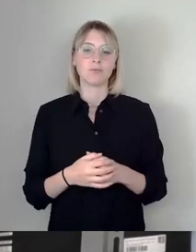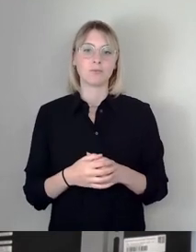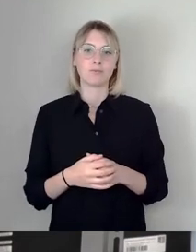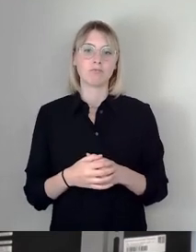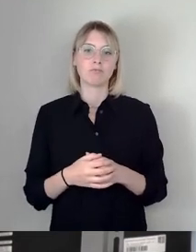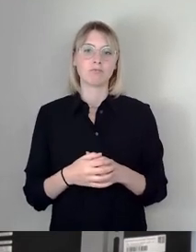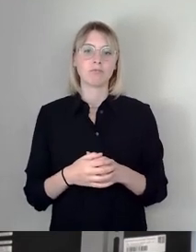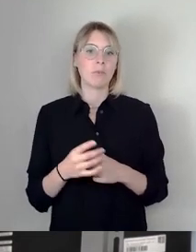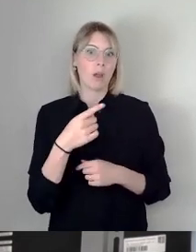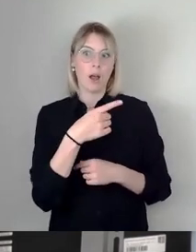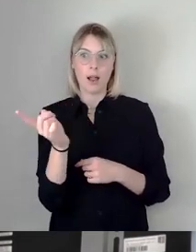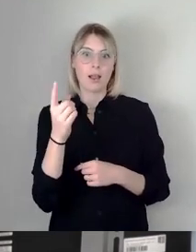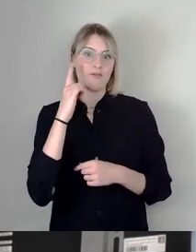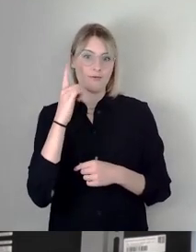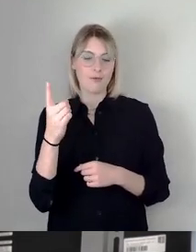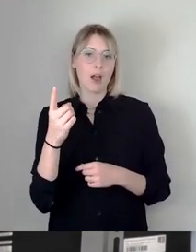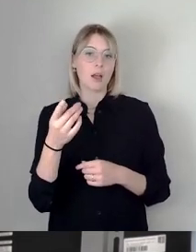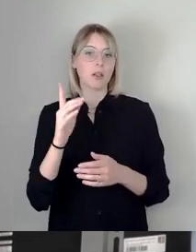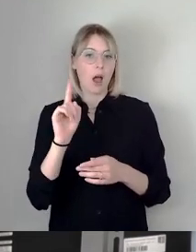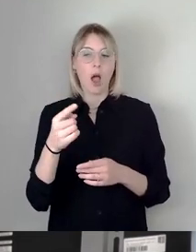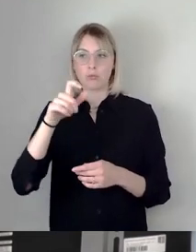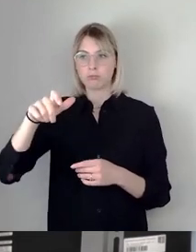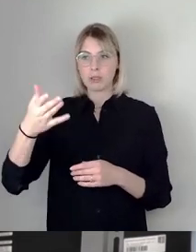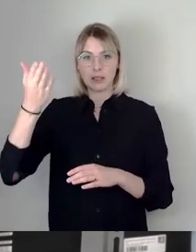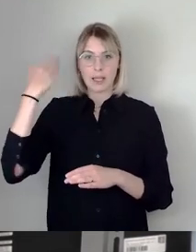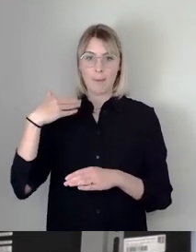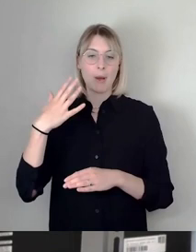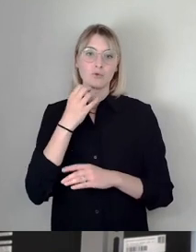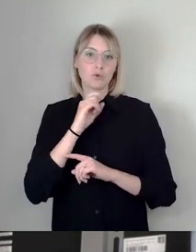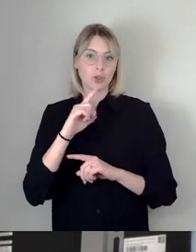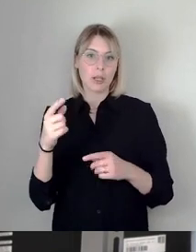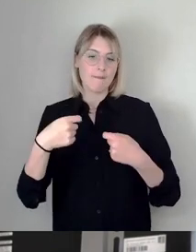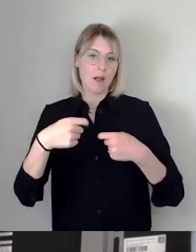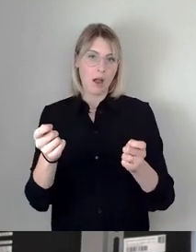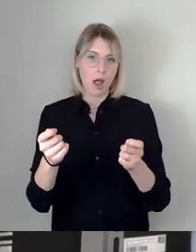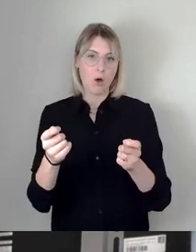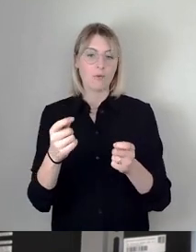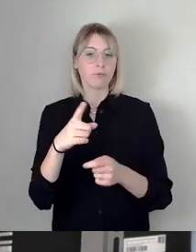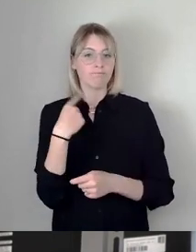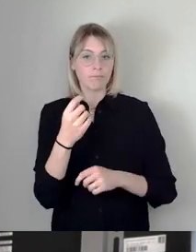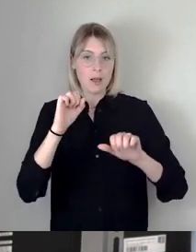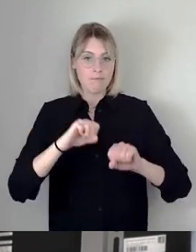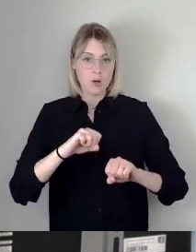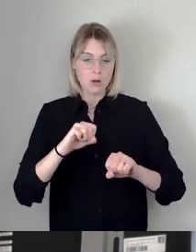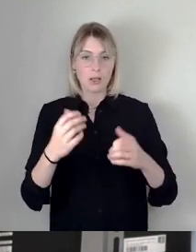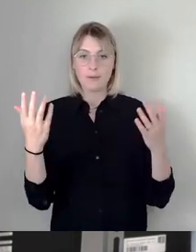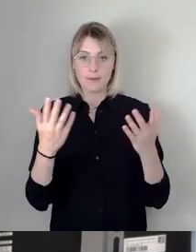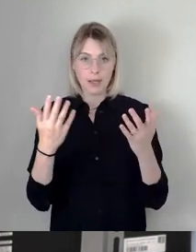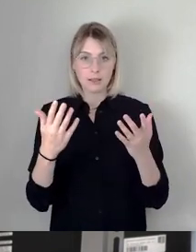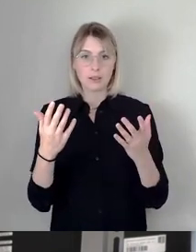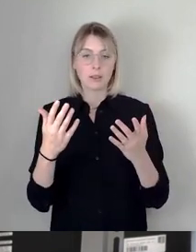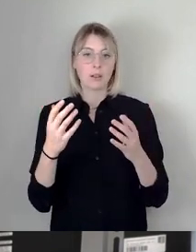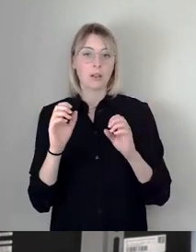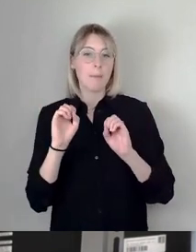abstreiten können, die damals gegen den Verkauf waren. Wir haben die Möglichkeit gehabt, Milliarden in Bildung, Verkehr,